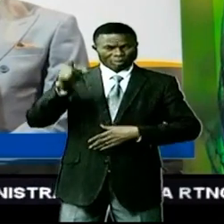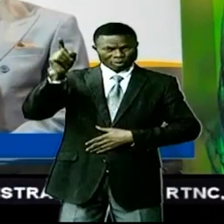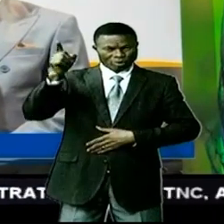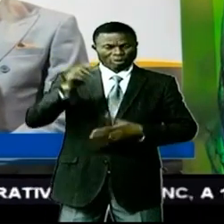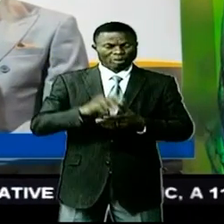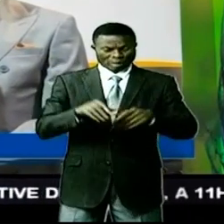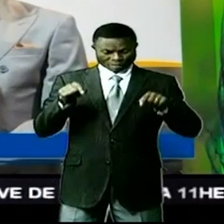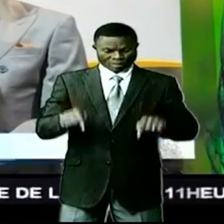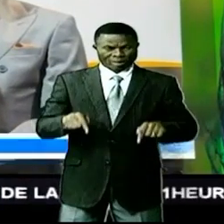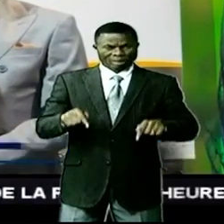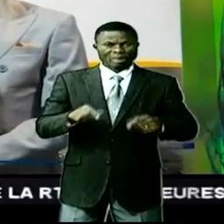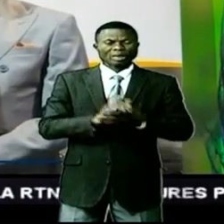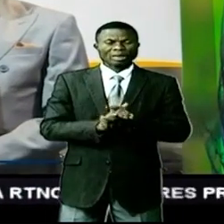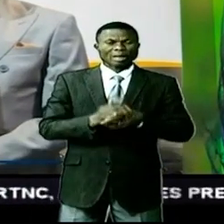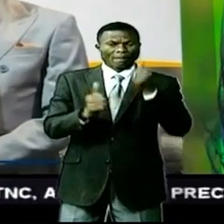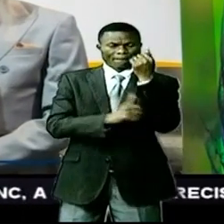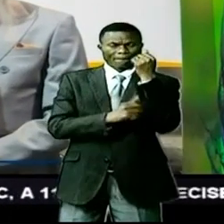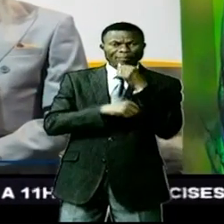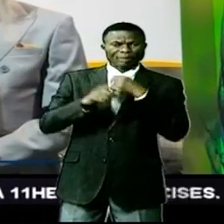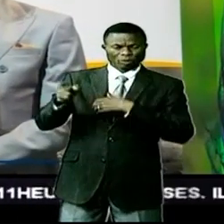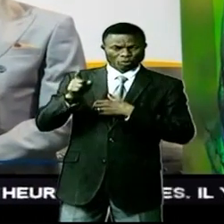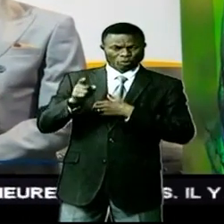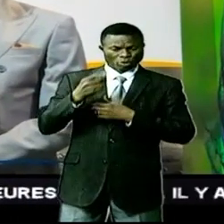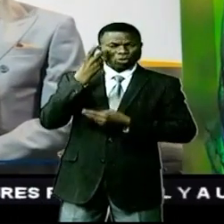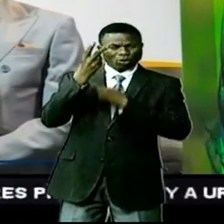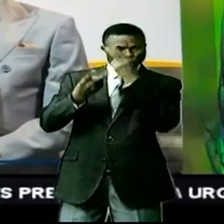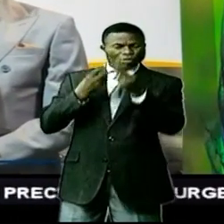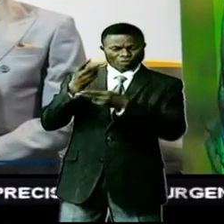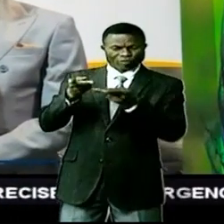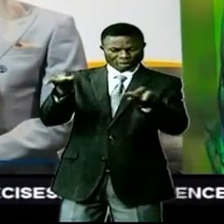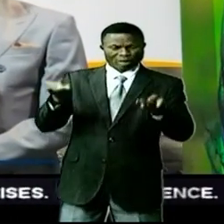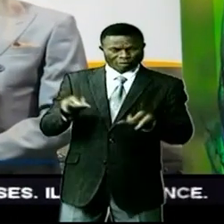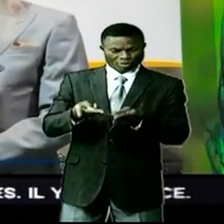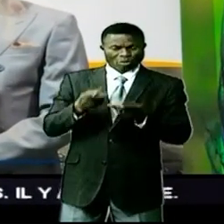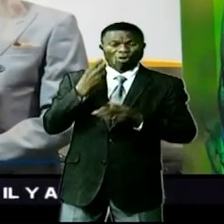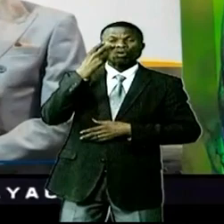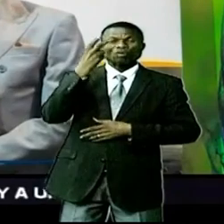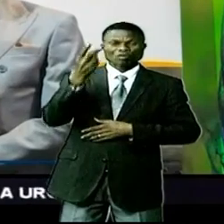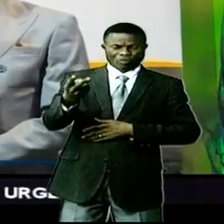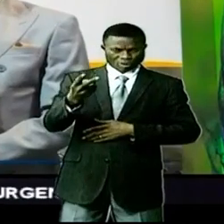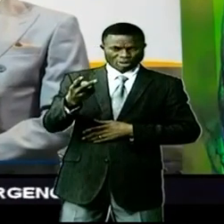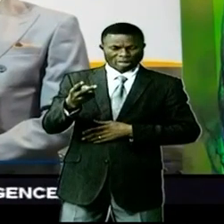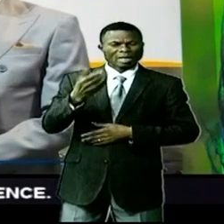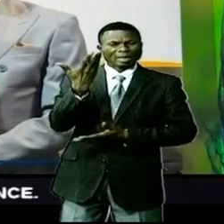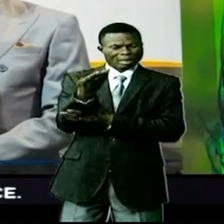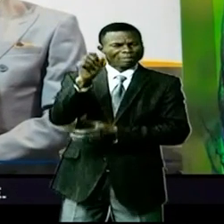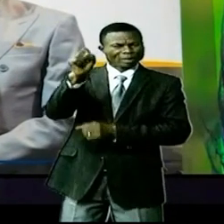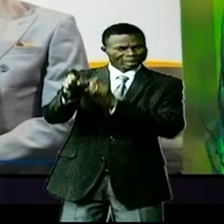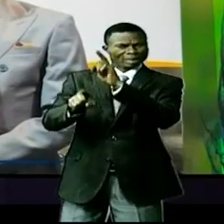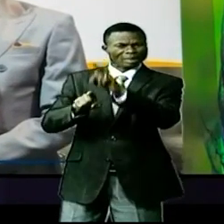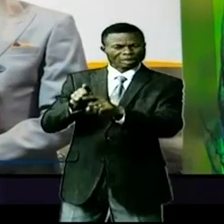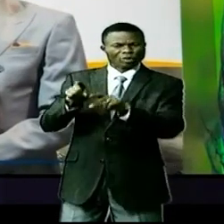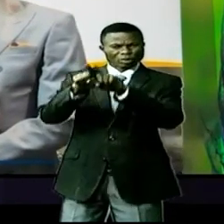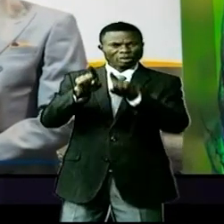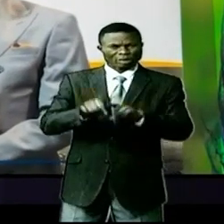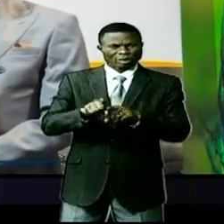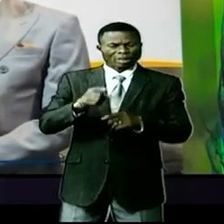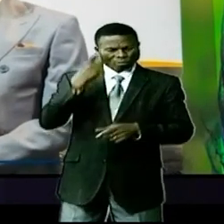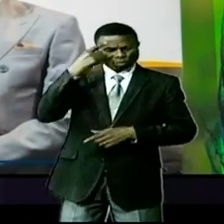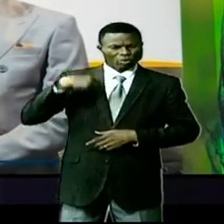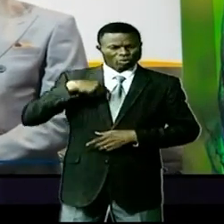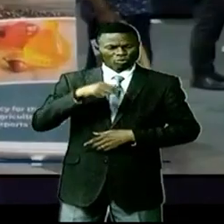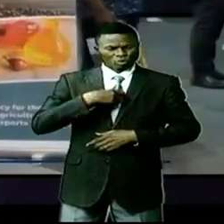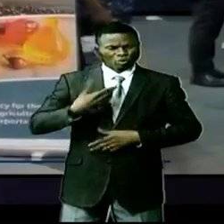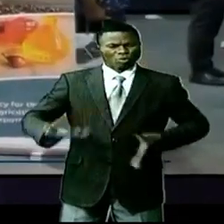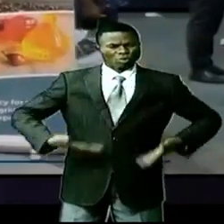qui aujourd'hui, les gens passent dans notre stand pour poser des questions. Et pour nous, c'est une très